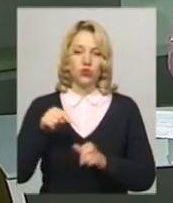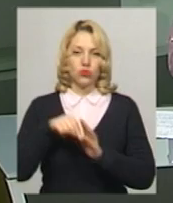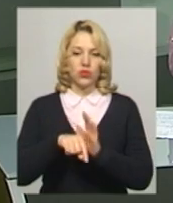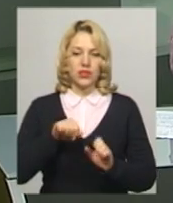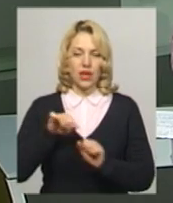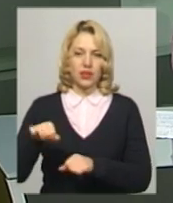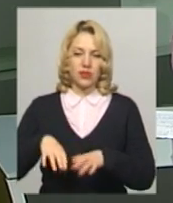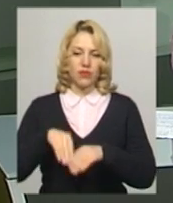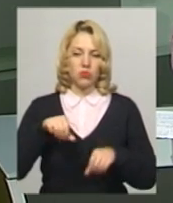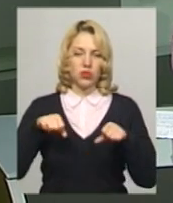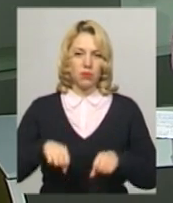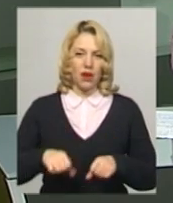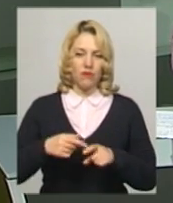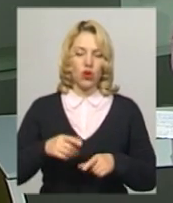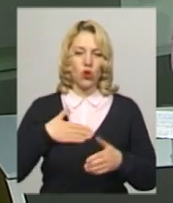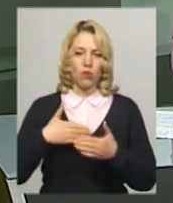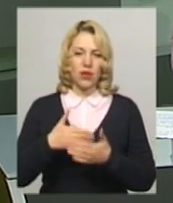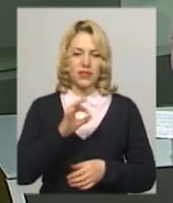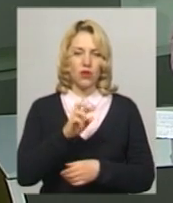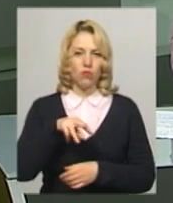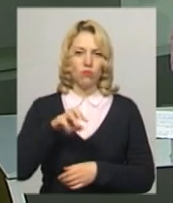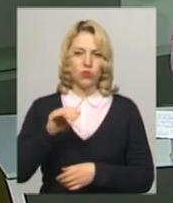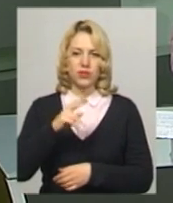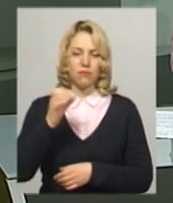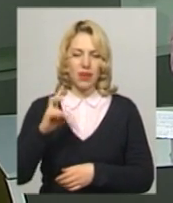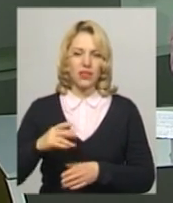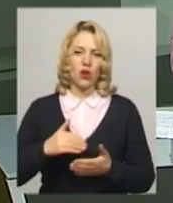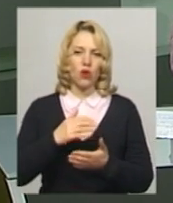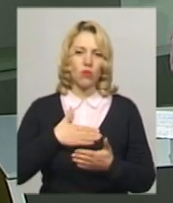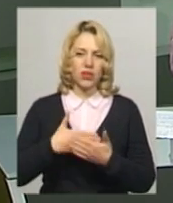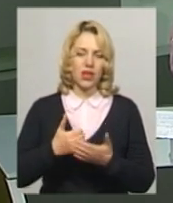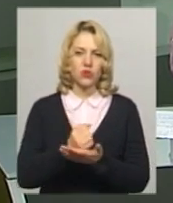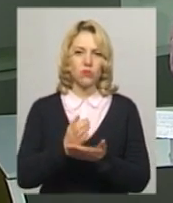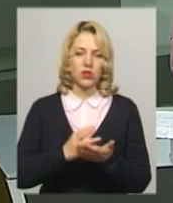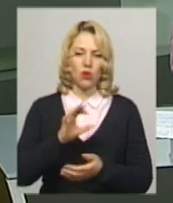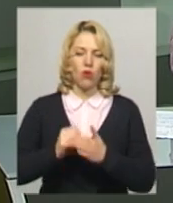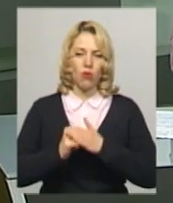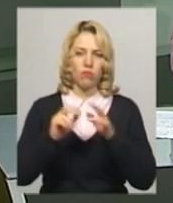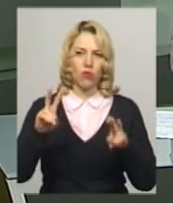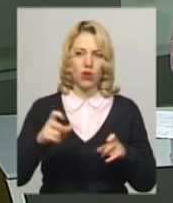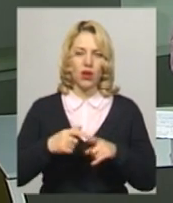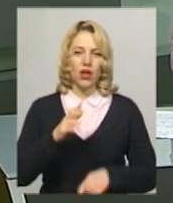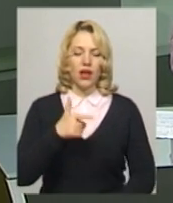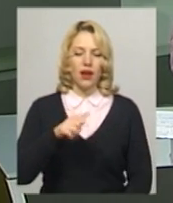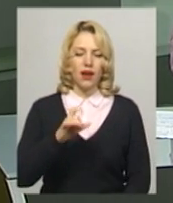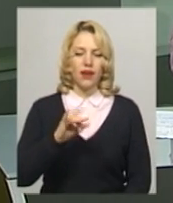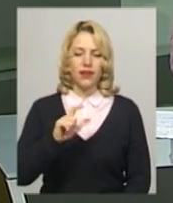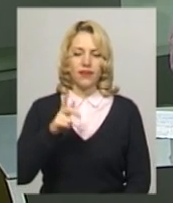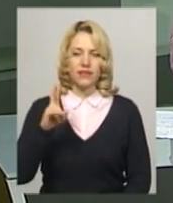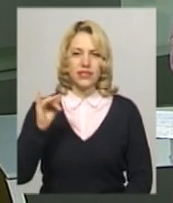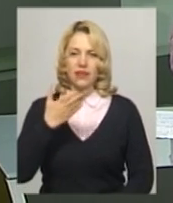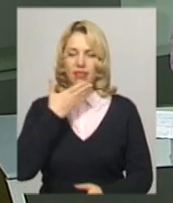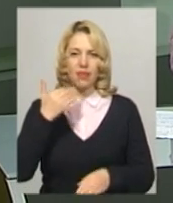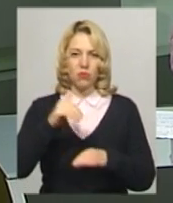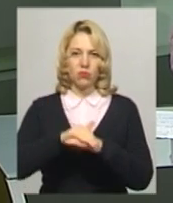Захисту виборчих прав громадський омбудсмен Захисту виборчих прав громадянської мережі «Упора» у Хмельницькій області Володимир Гарієвський не помітив.